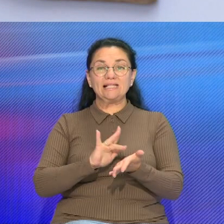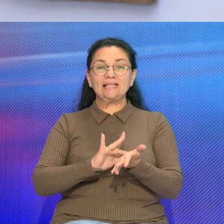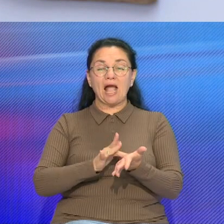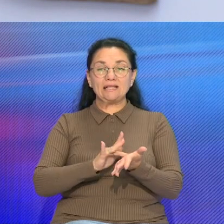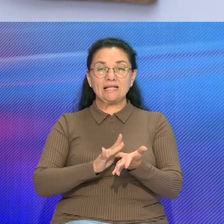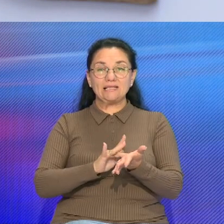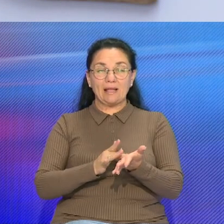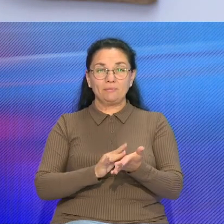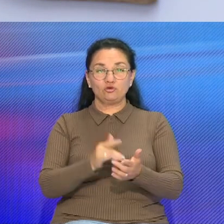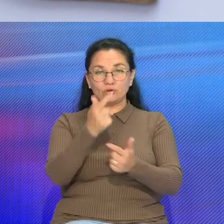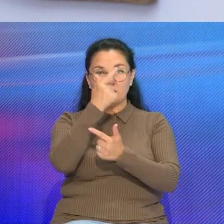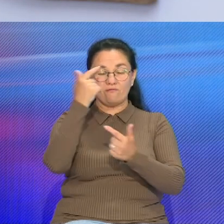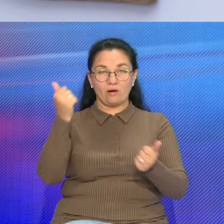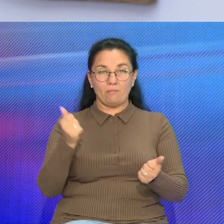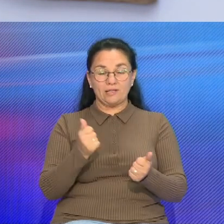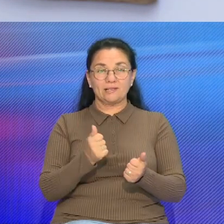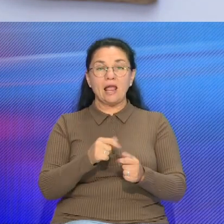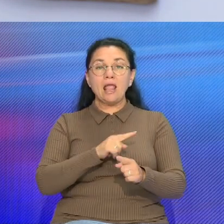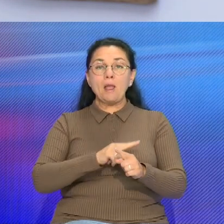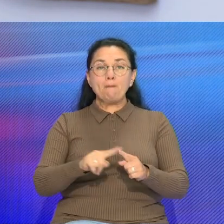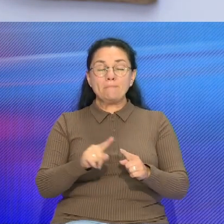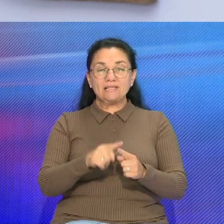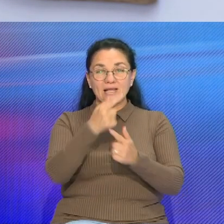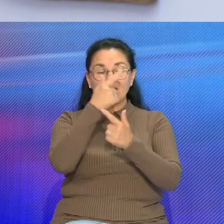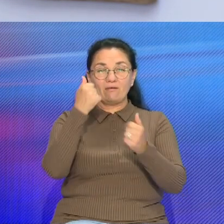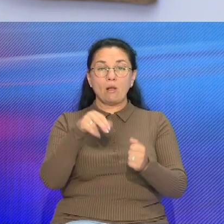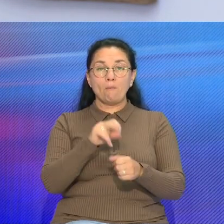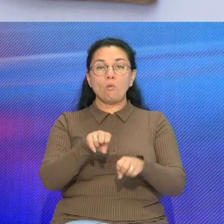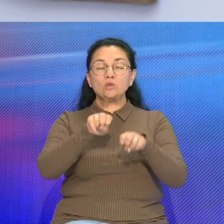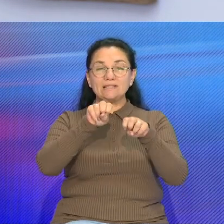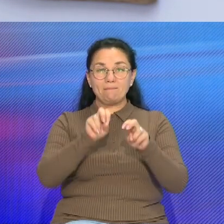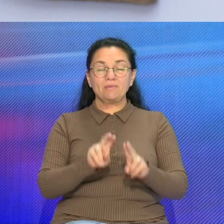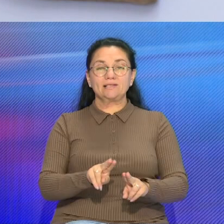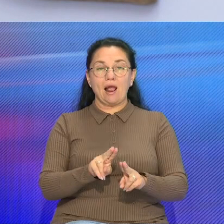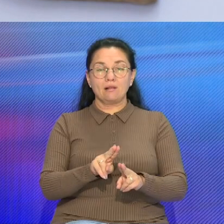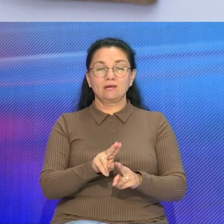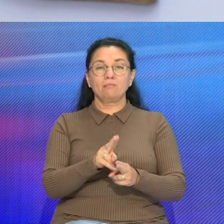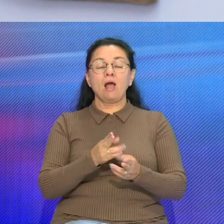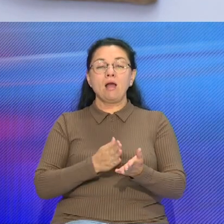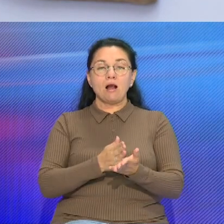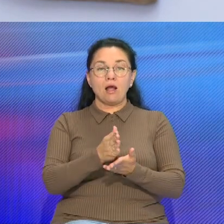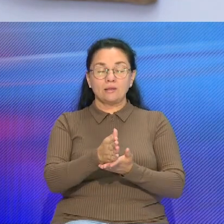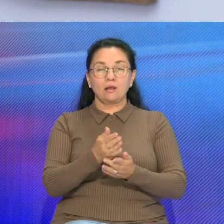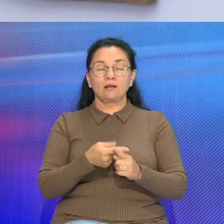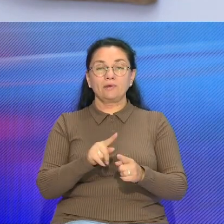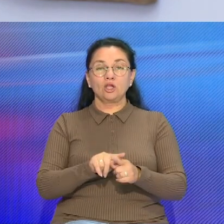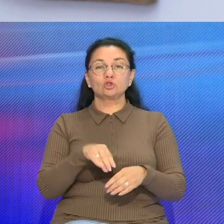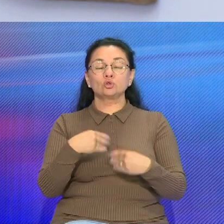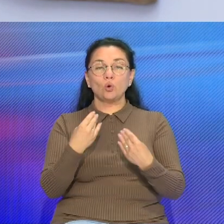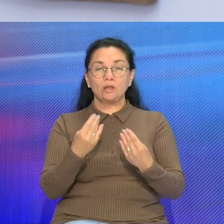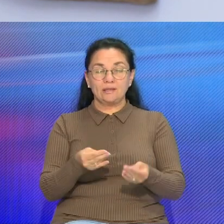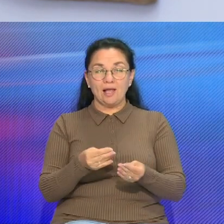информации Оперативной информации по специальным каналам связи Что даст рычаги